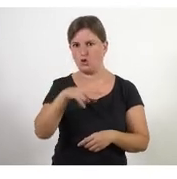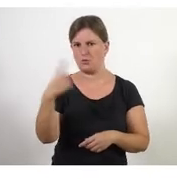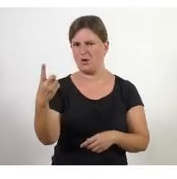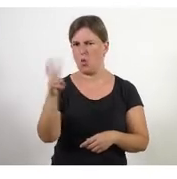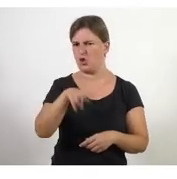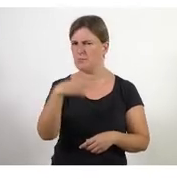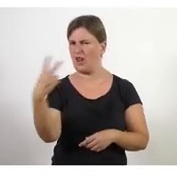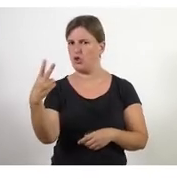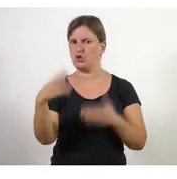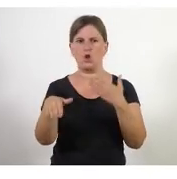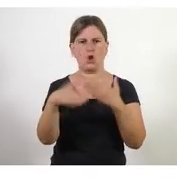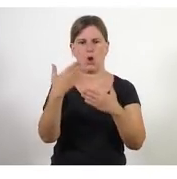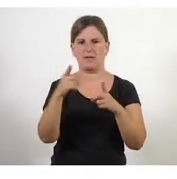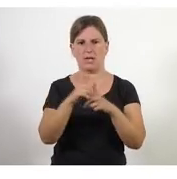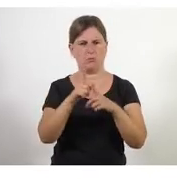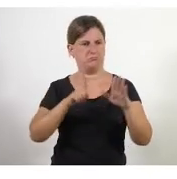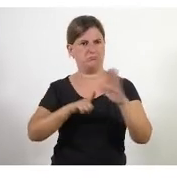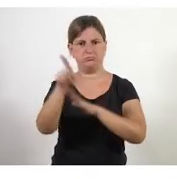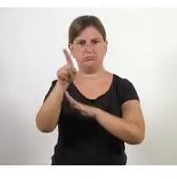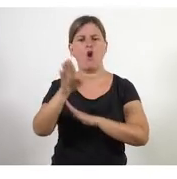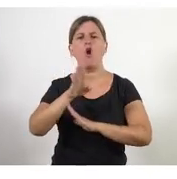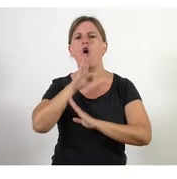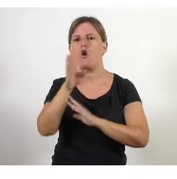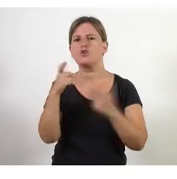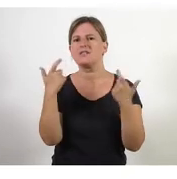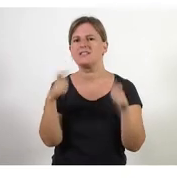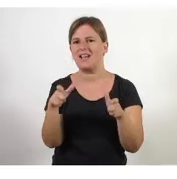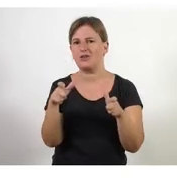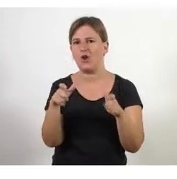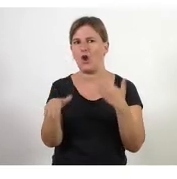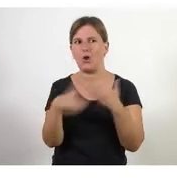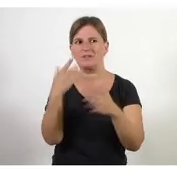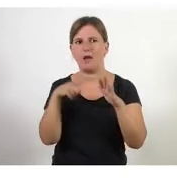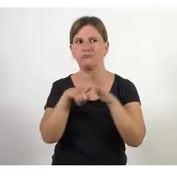en quin sector va tindre el boom i quin sector